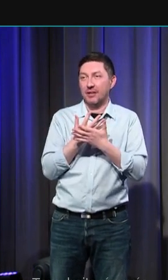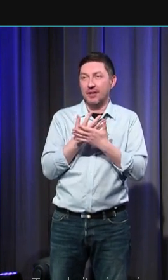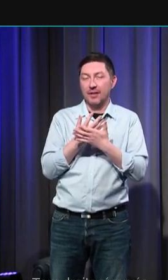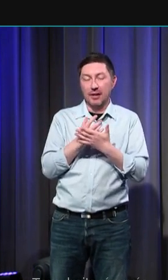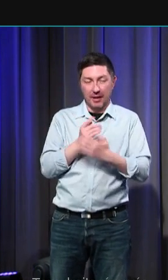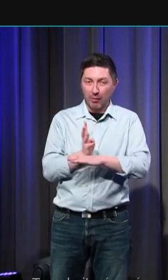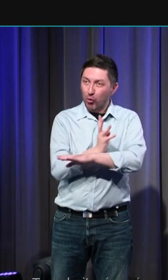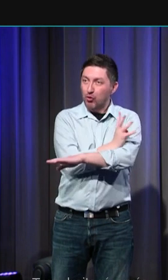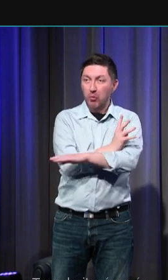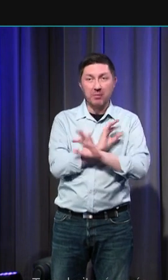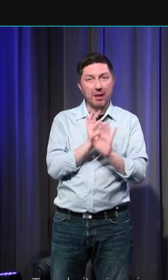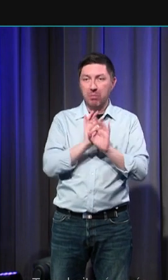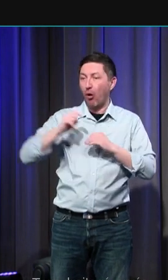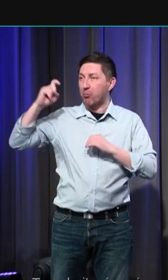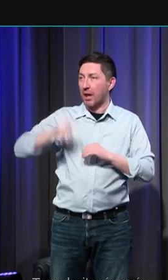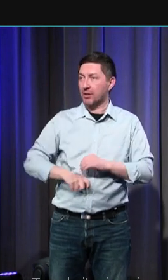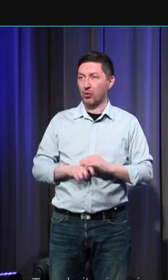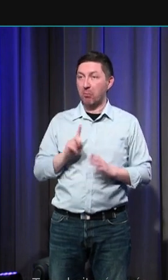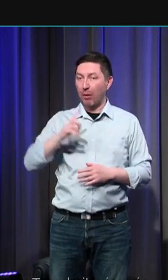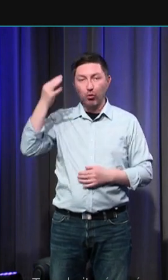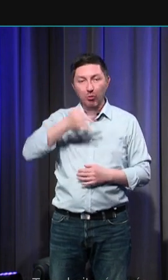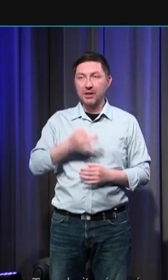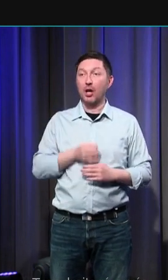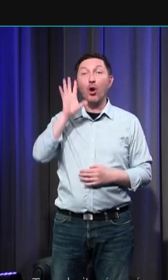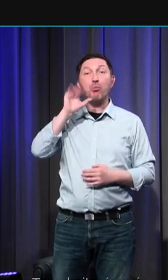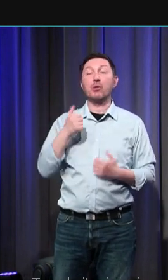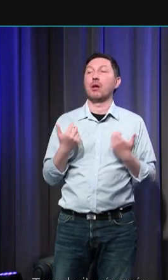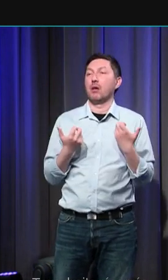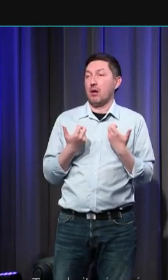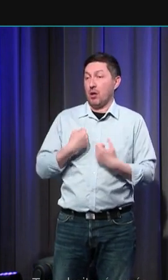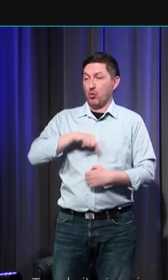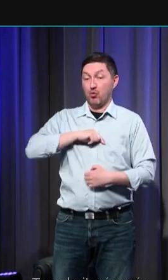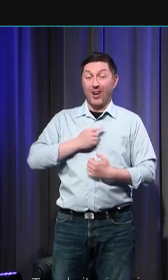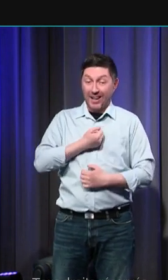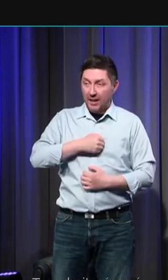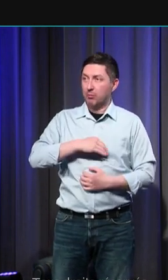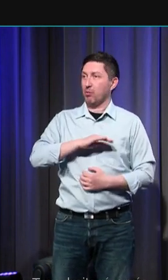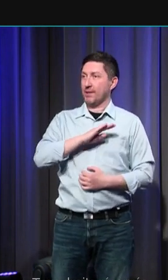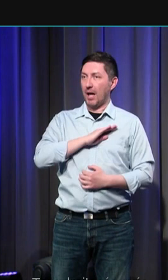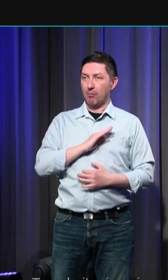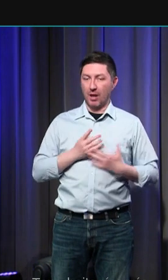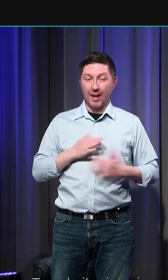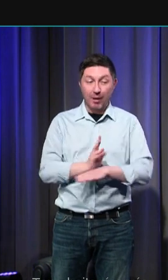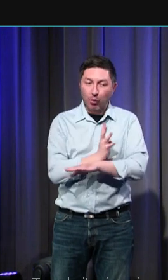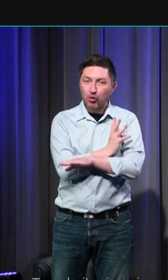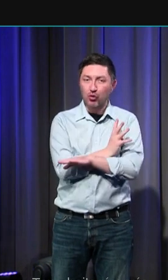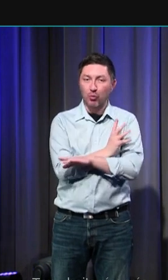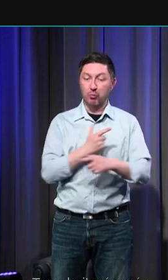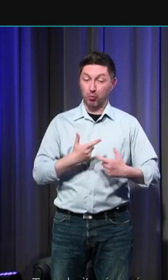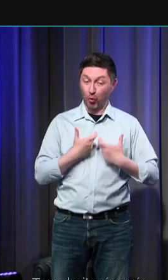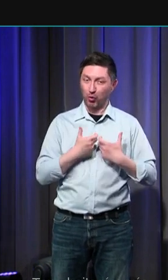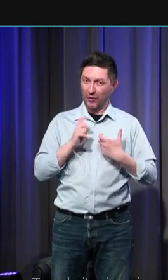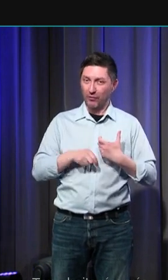caractère obligatoire. C'est la raison pour laquelle nous sommes responsables de nos émotions et que nous devons en rendre